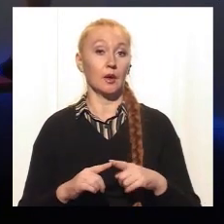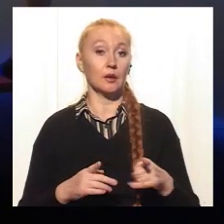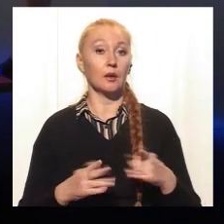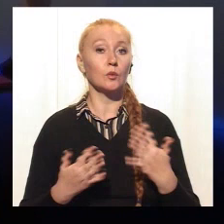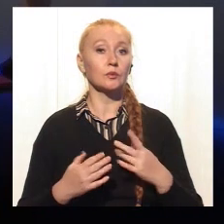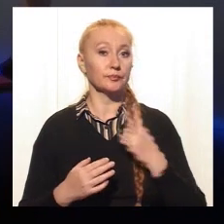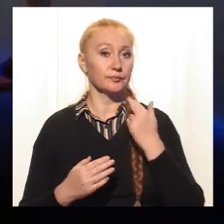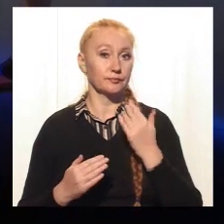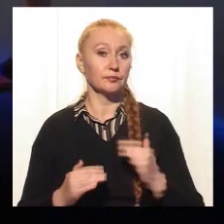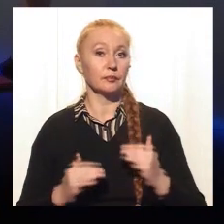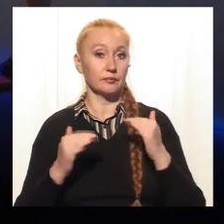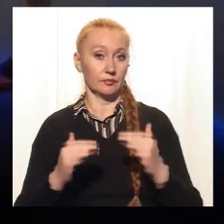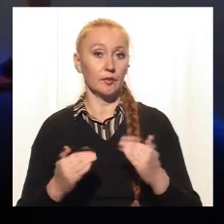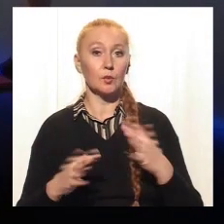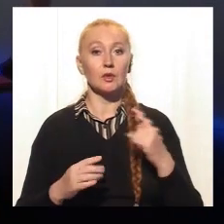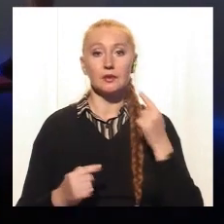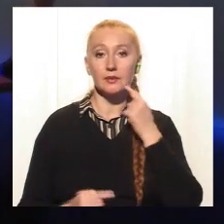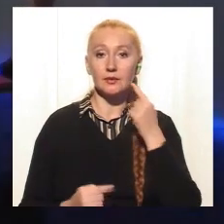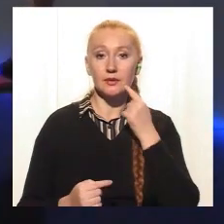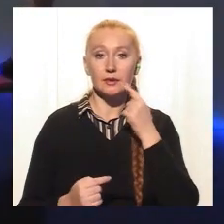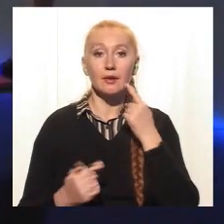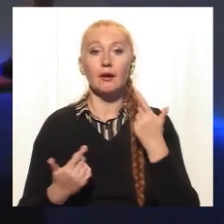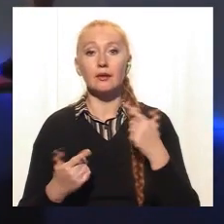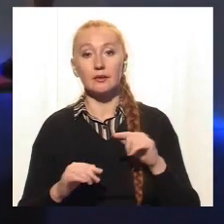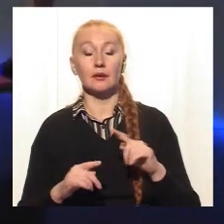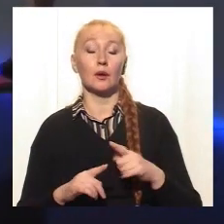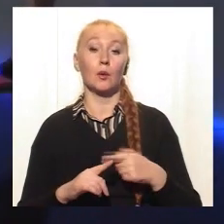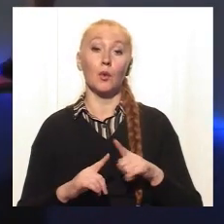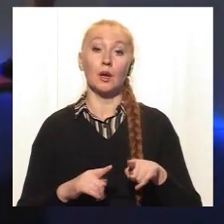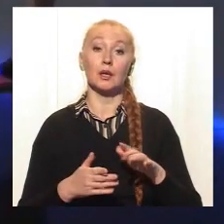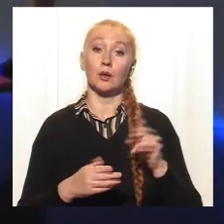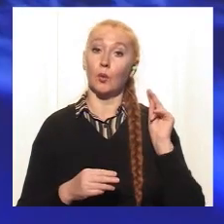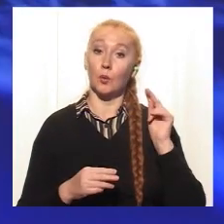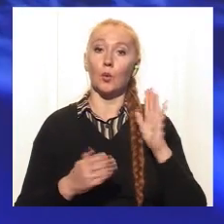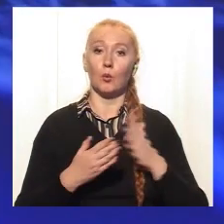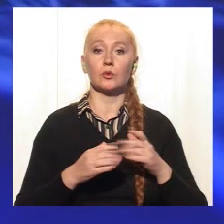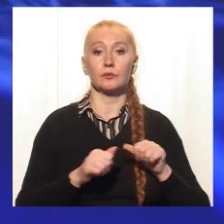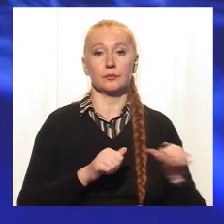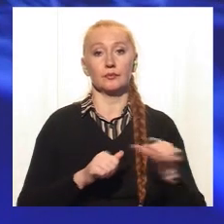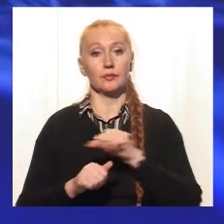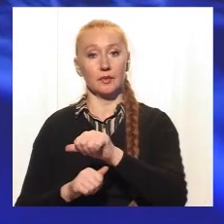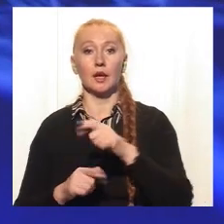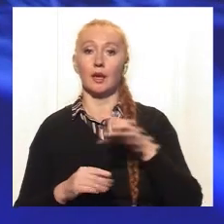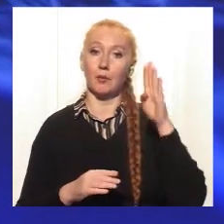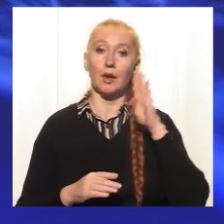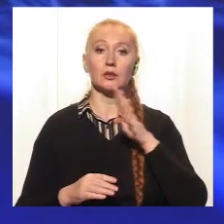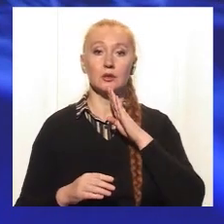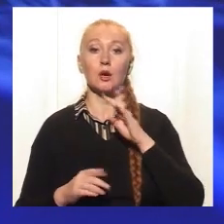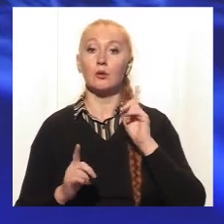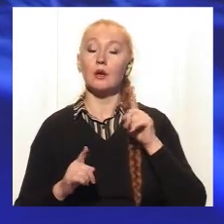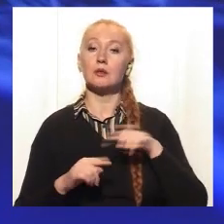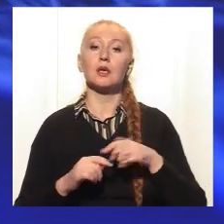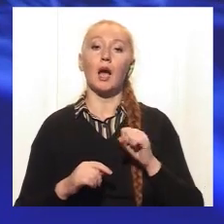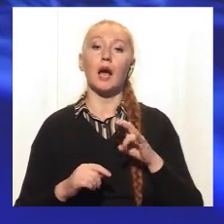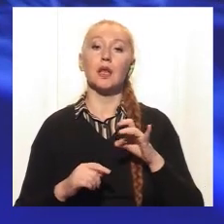в подростковый возраст вступают, стесняются где-то, пусть эти занятия будут отдельными, но они должны знать анатомию.